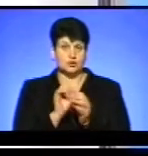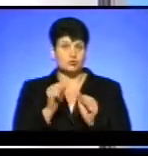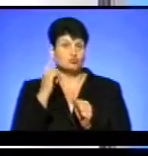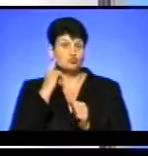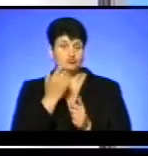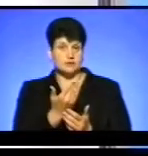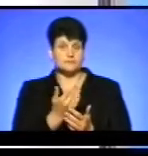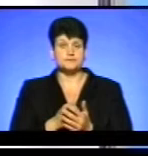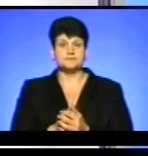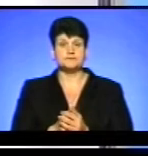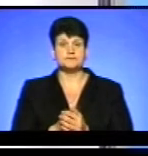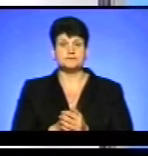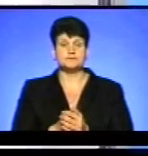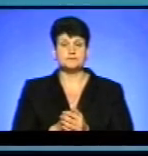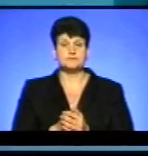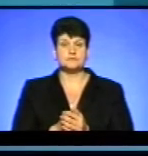Я попрошу режисерів дати нам звук.